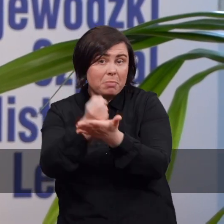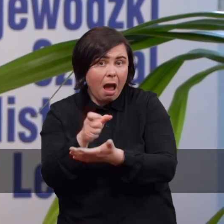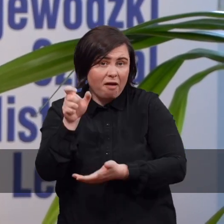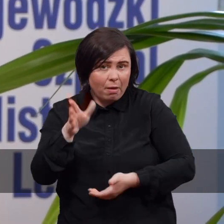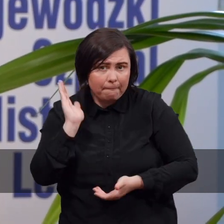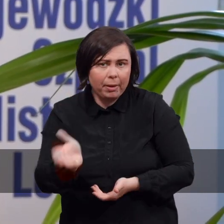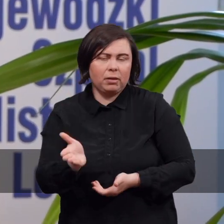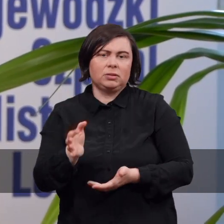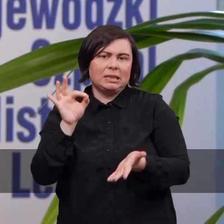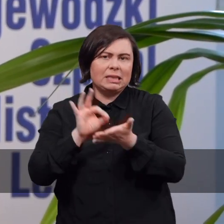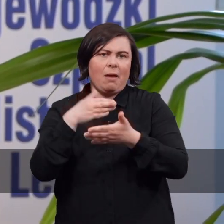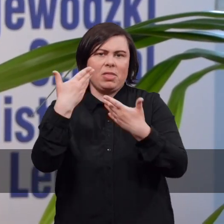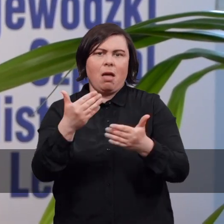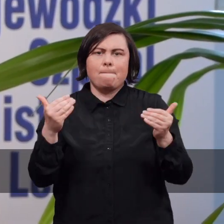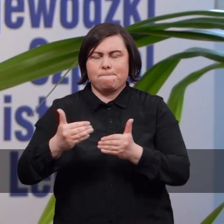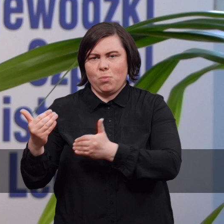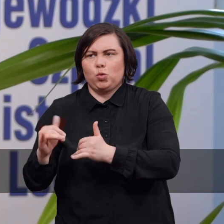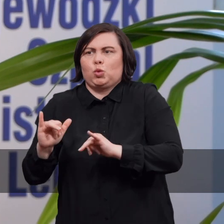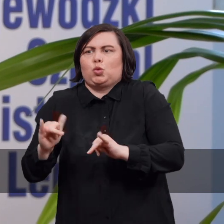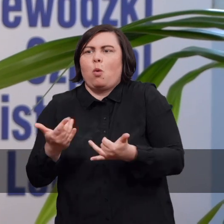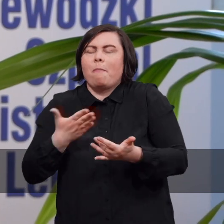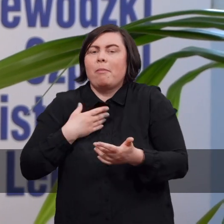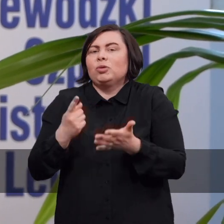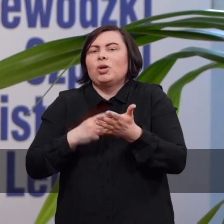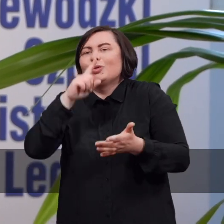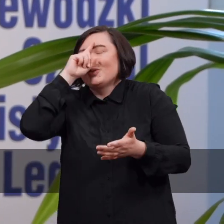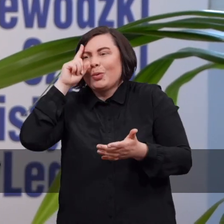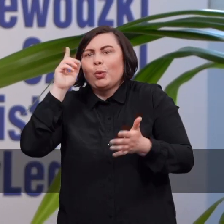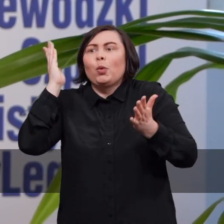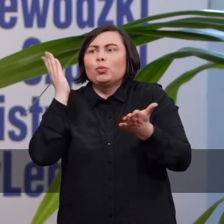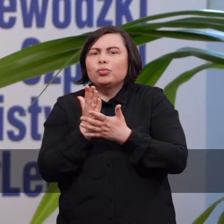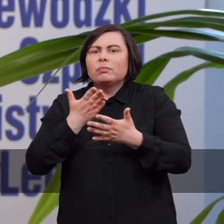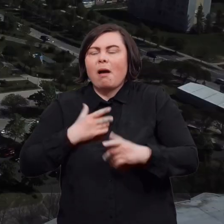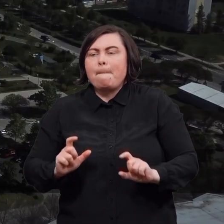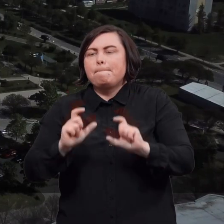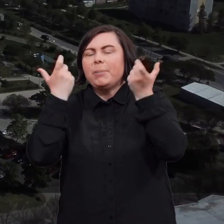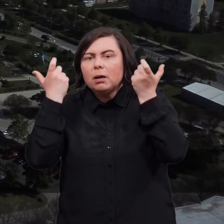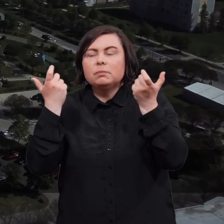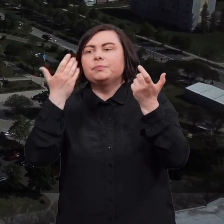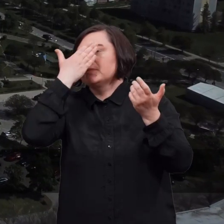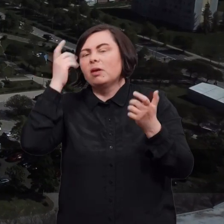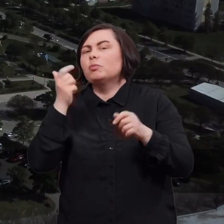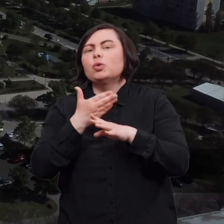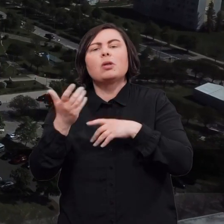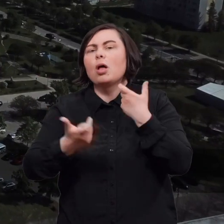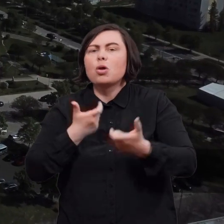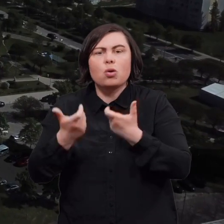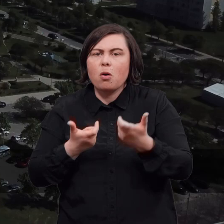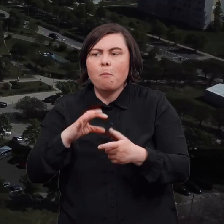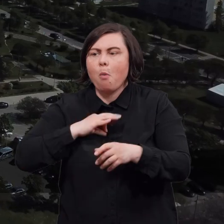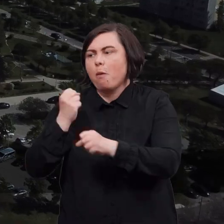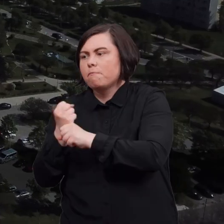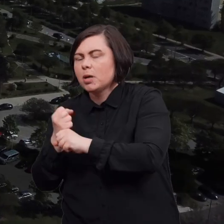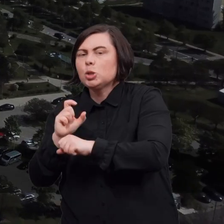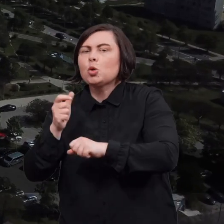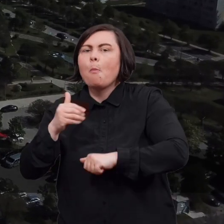prawna też zapewni możliwości jakie mają, bo często ludzie kiedy doznają jakichś wypadków to nawet nie wiedzą